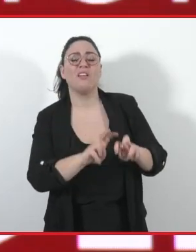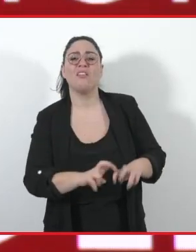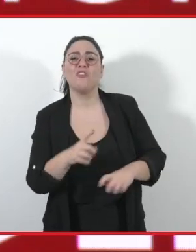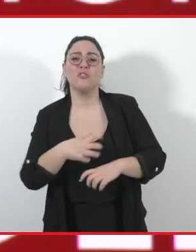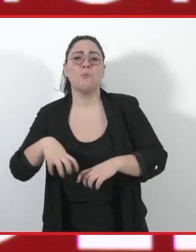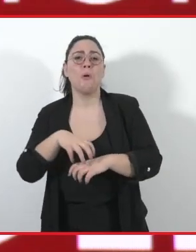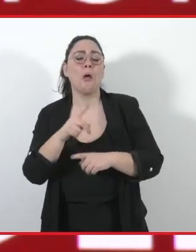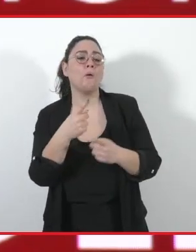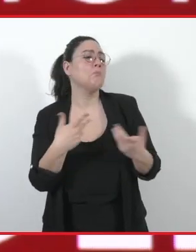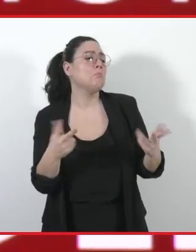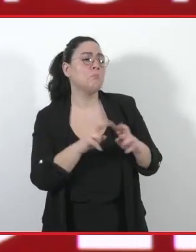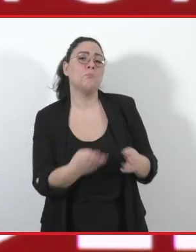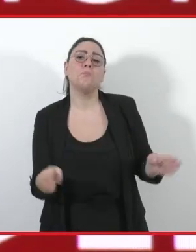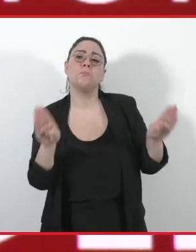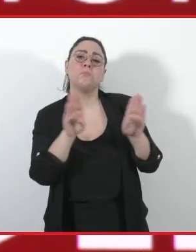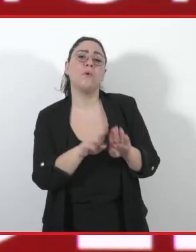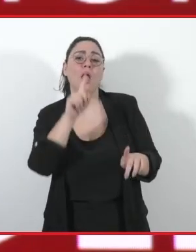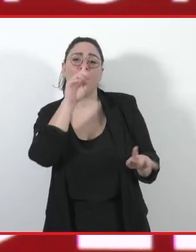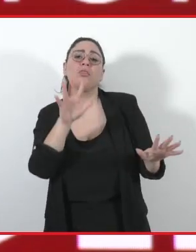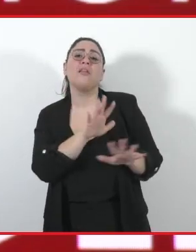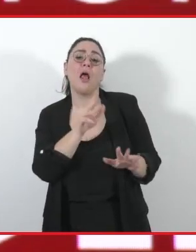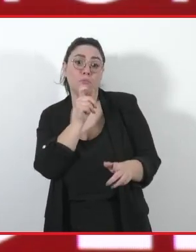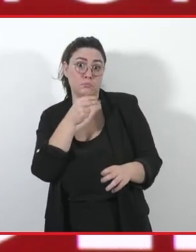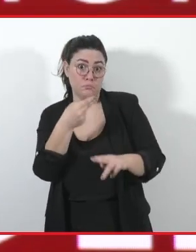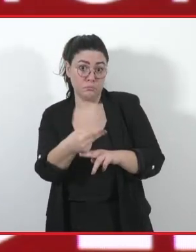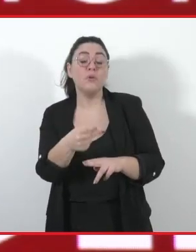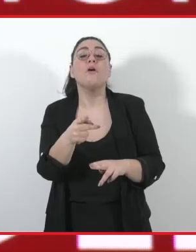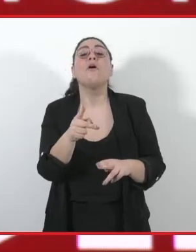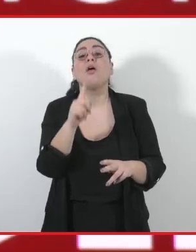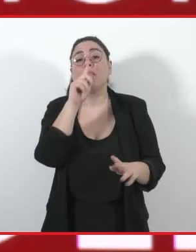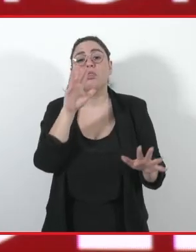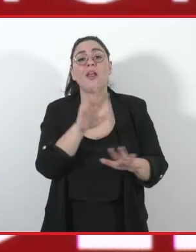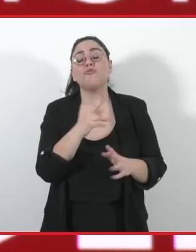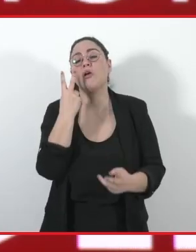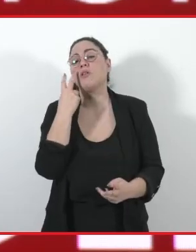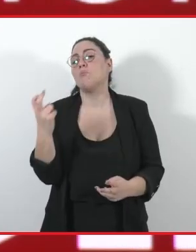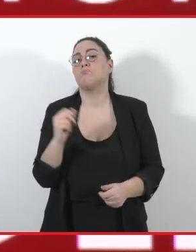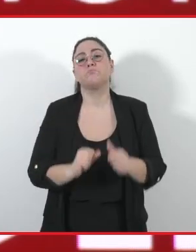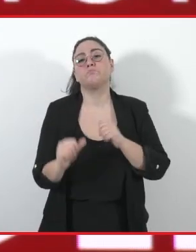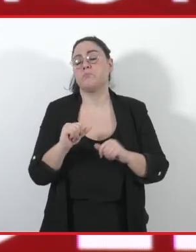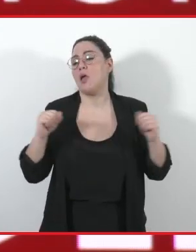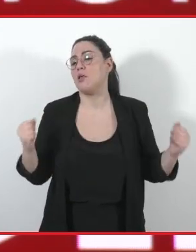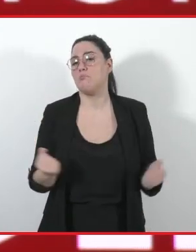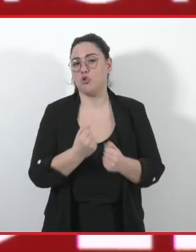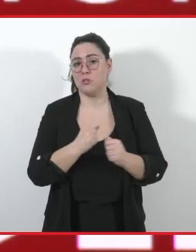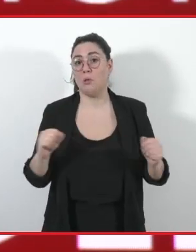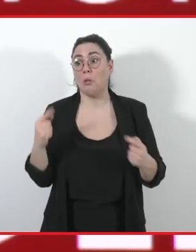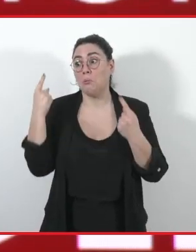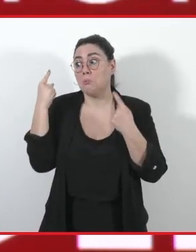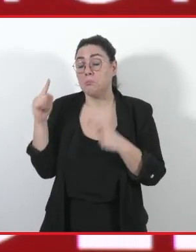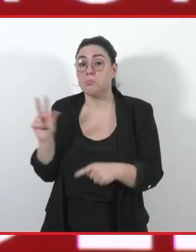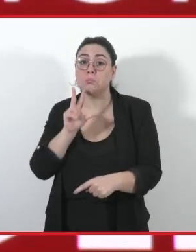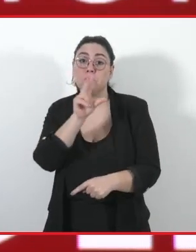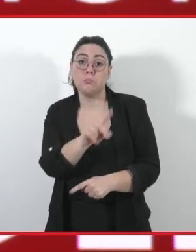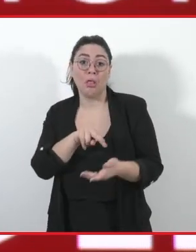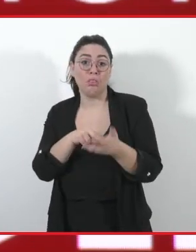alcun reato. La tragedia non era prevedibile, hanno sentenziato le perizie tecniche. Eppure, per chi abita